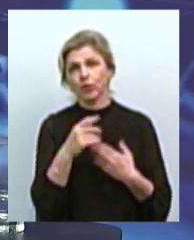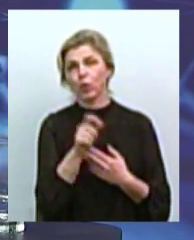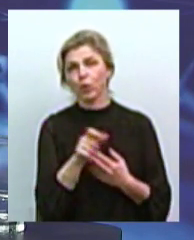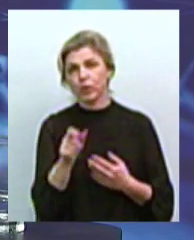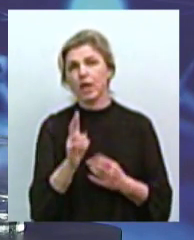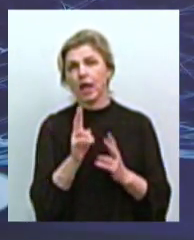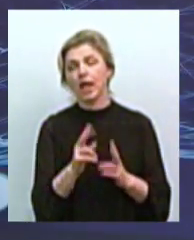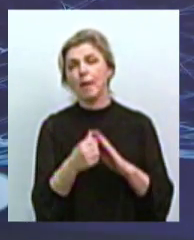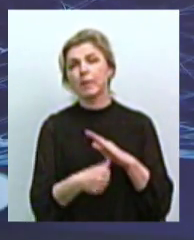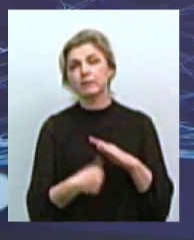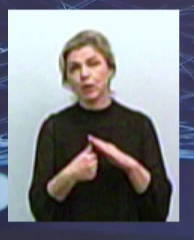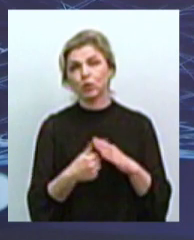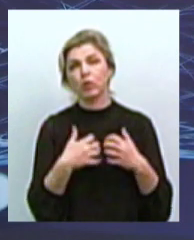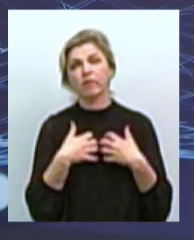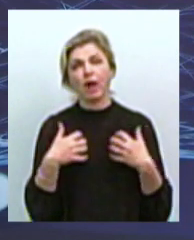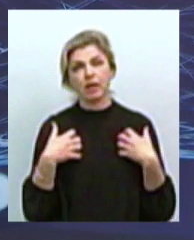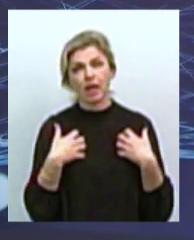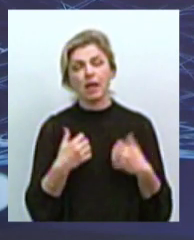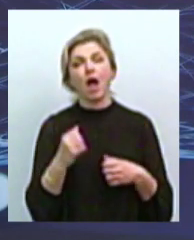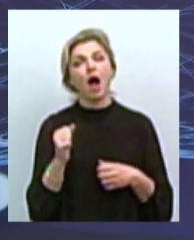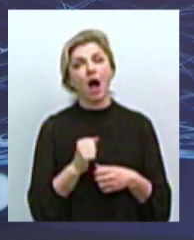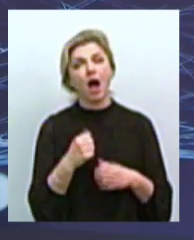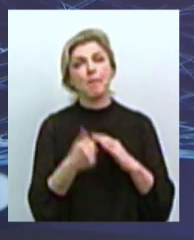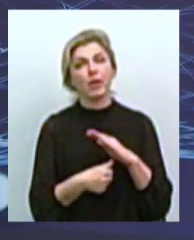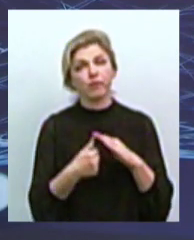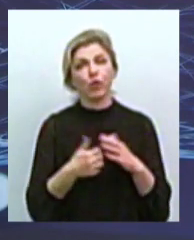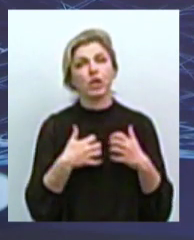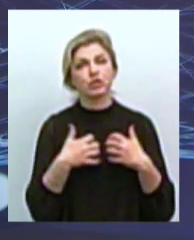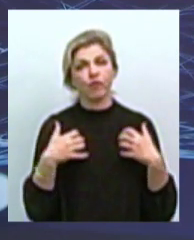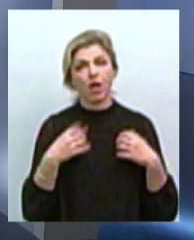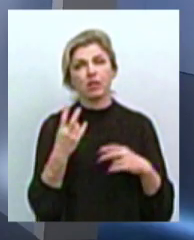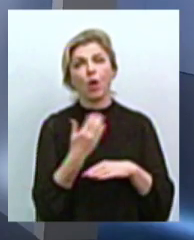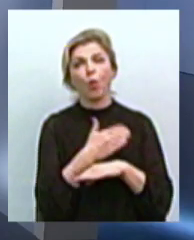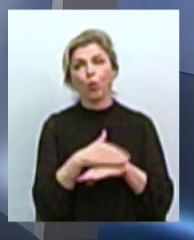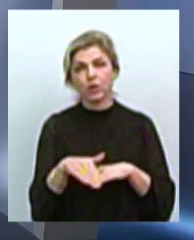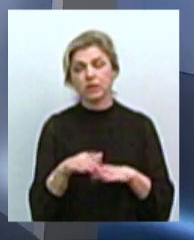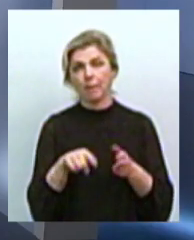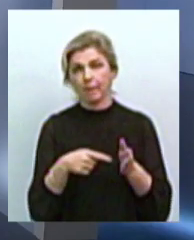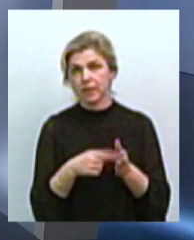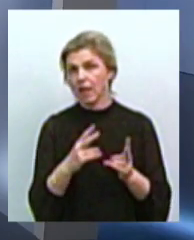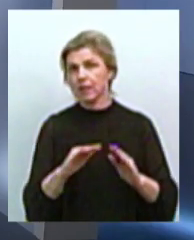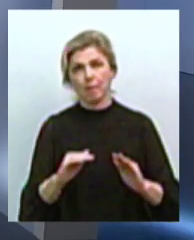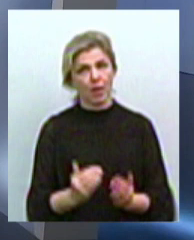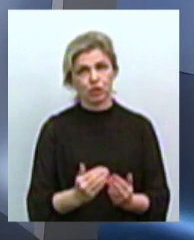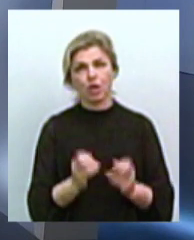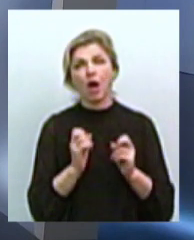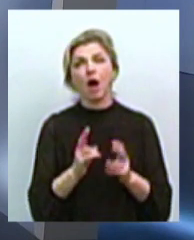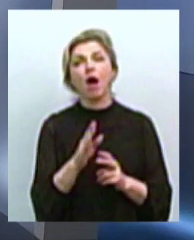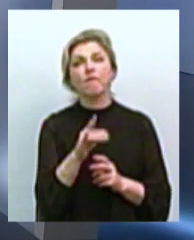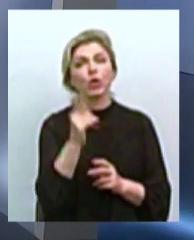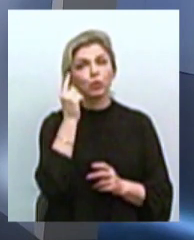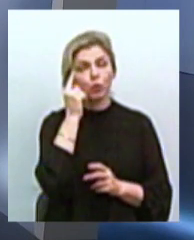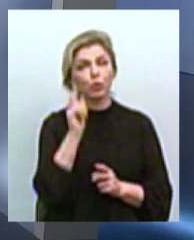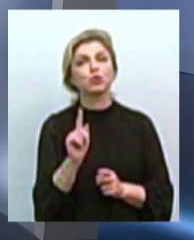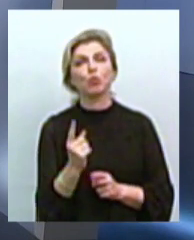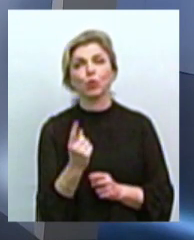безпритульних тварин. Втім, безпритульних тварин на вулицях міста не стає менше. Як ви думаєте, чому?